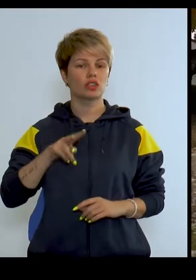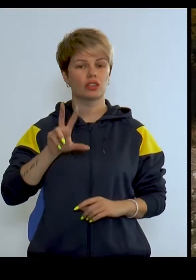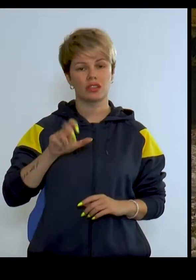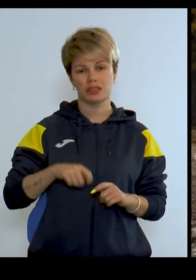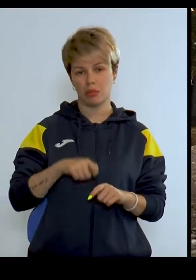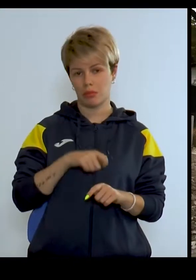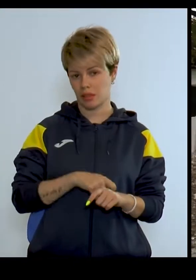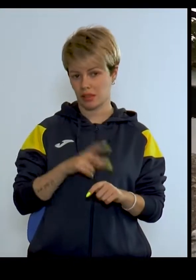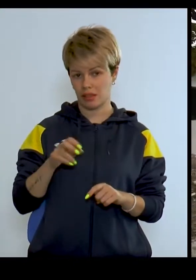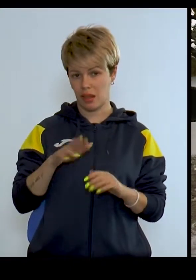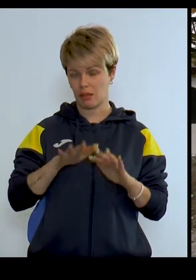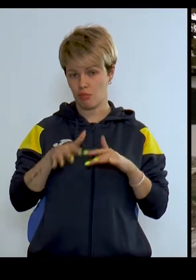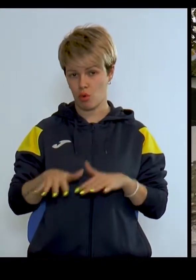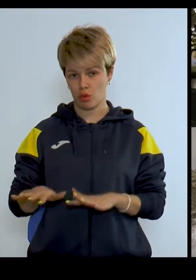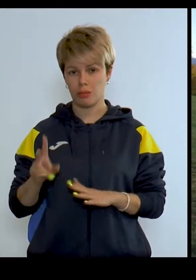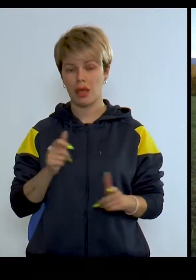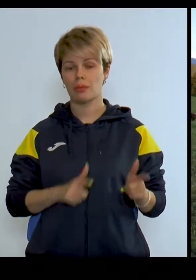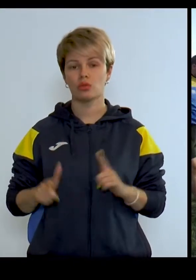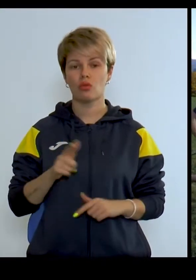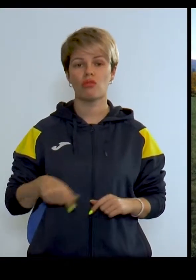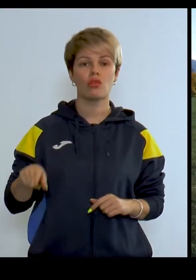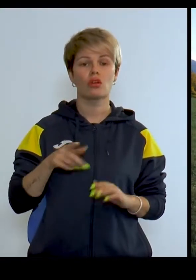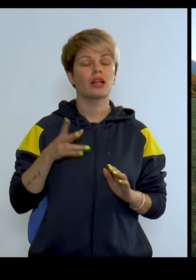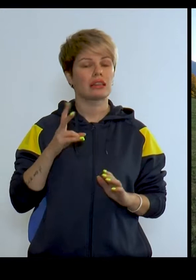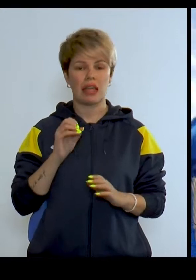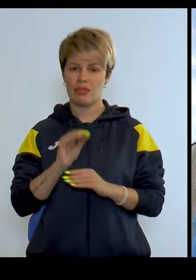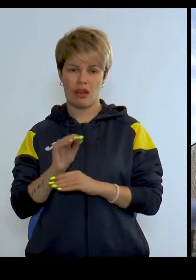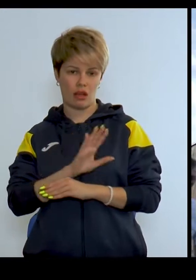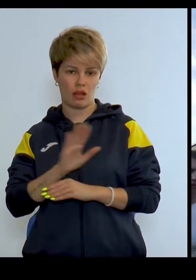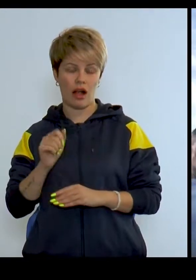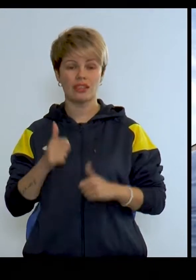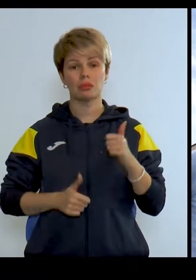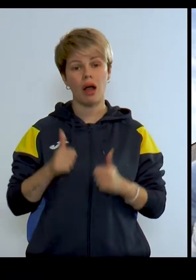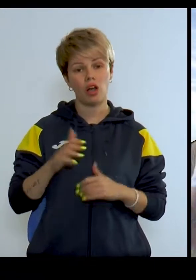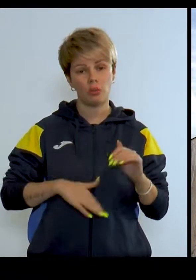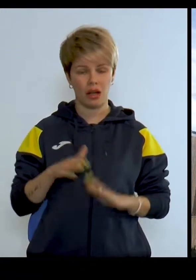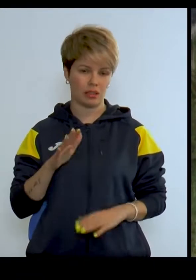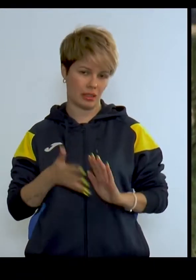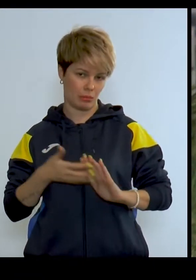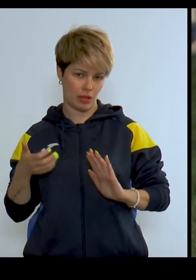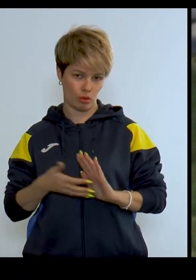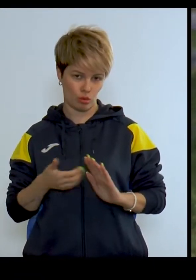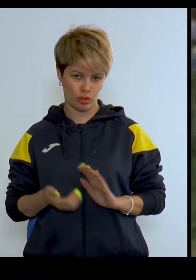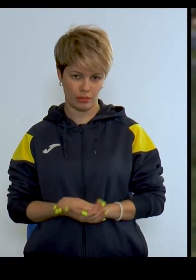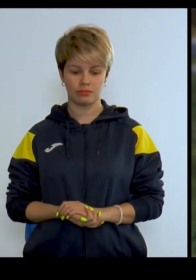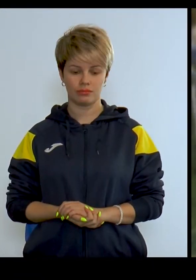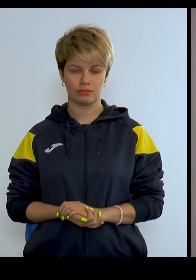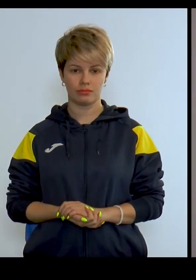2300 метрів над рівнем моря На підготовку вони не нарікають А от змагальної практики бракує